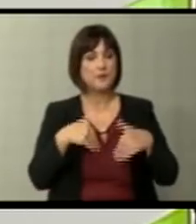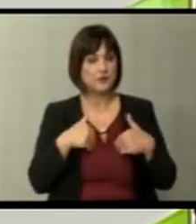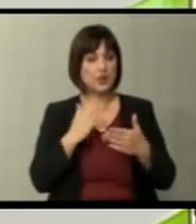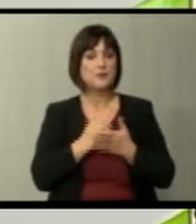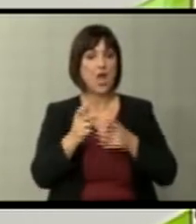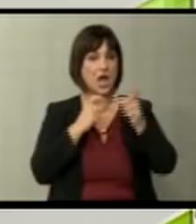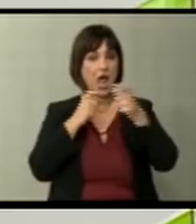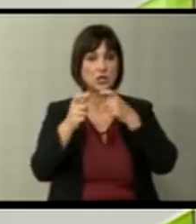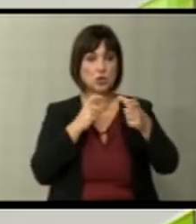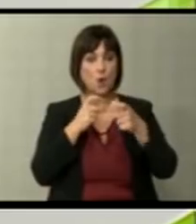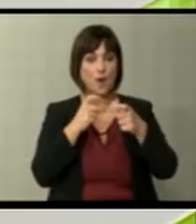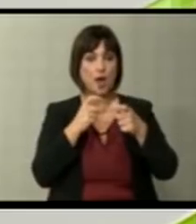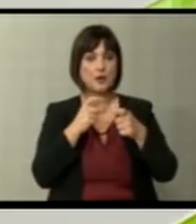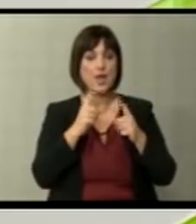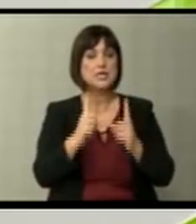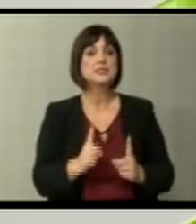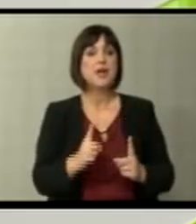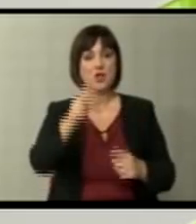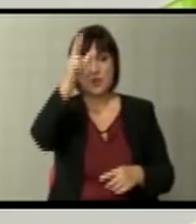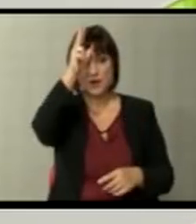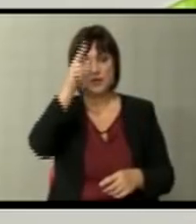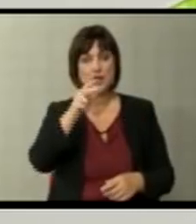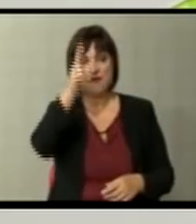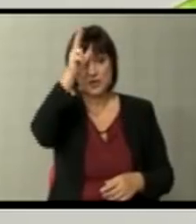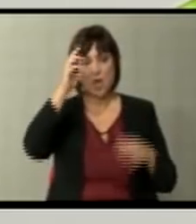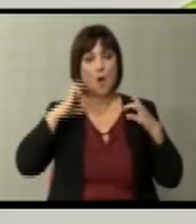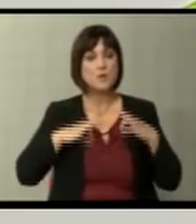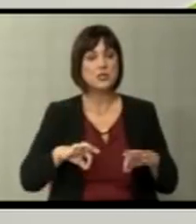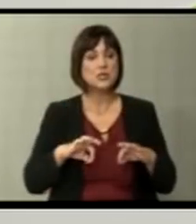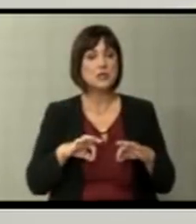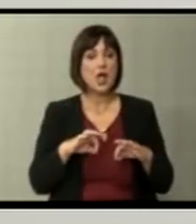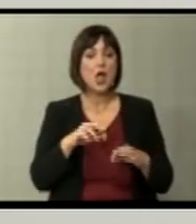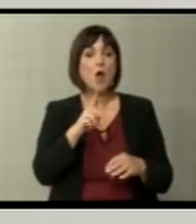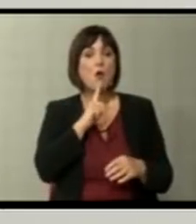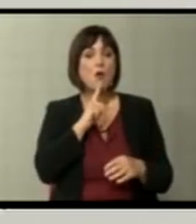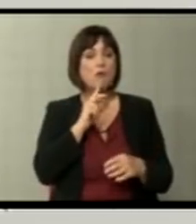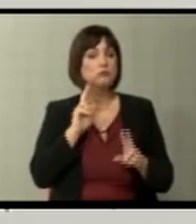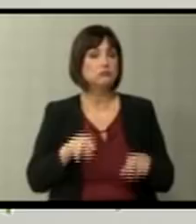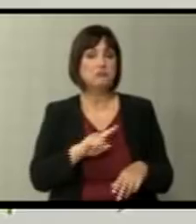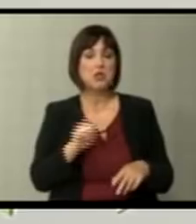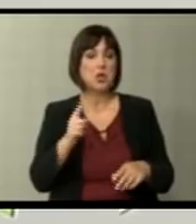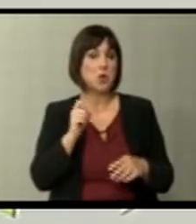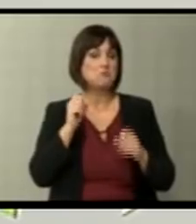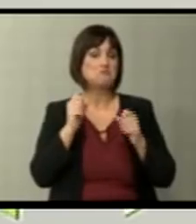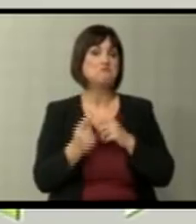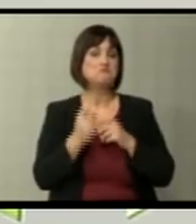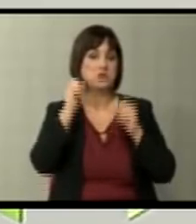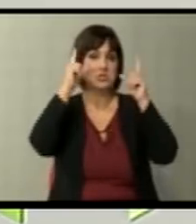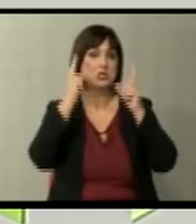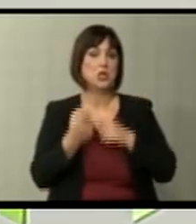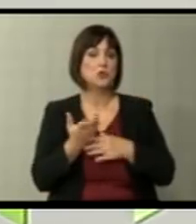разговарам за ставот на Франција и на французкиот председател, кој што реално не е некој изненадување,